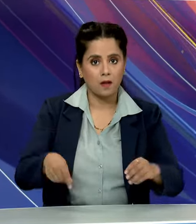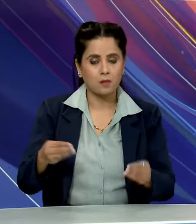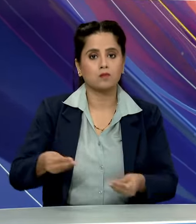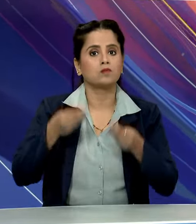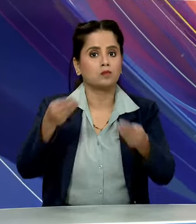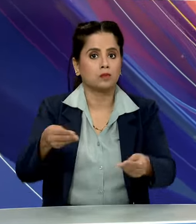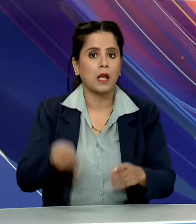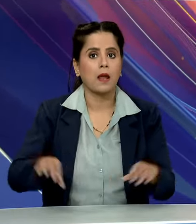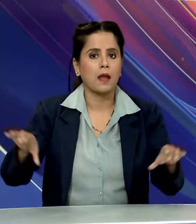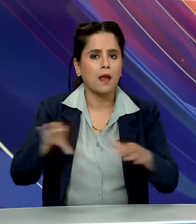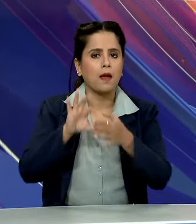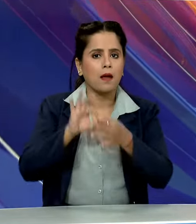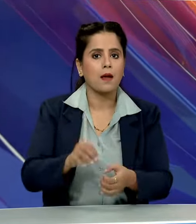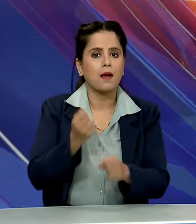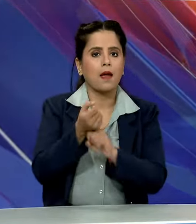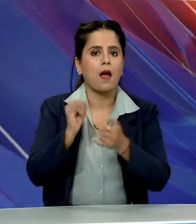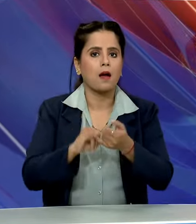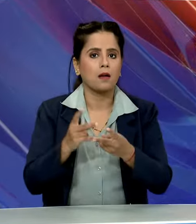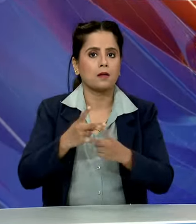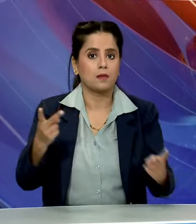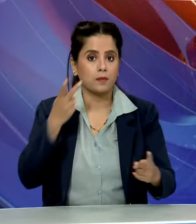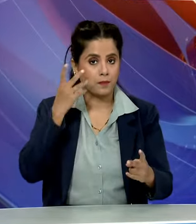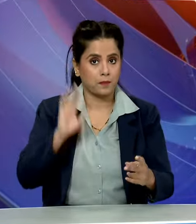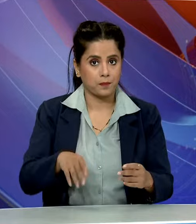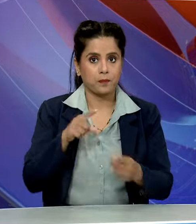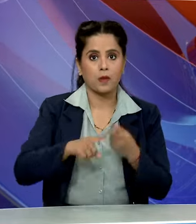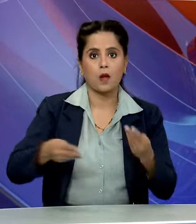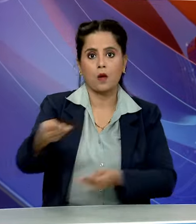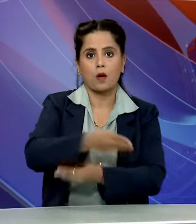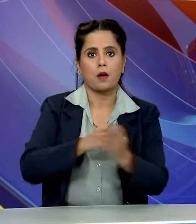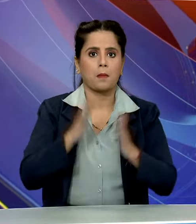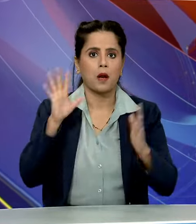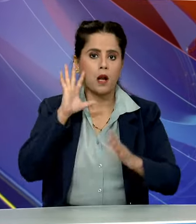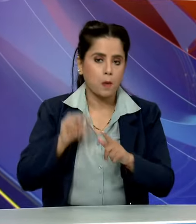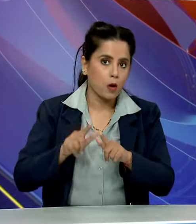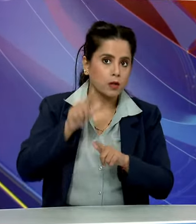आधारित अर्थिवस्था को बढ़ावा देने की दिशा में एहम कदम